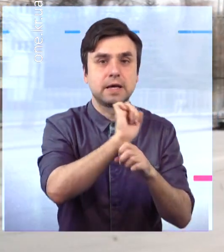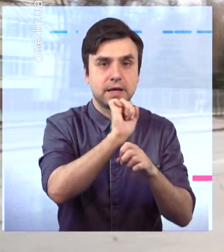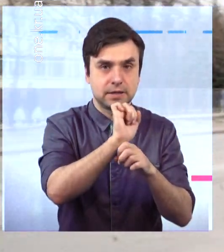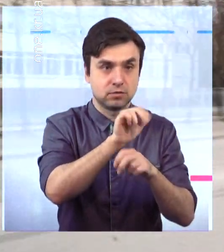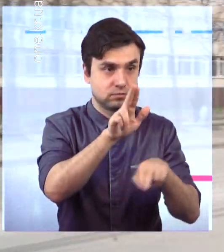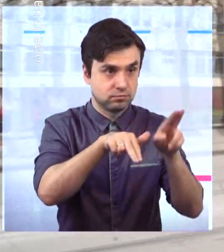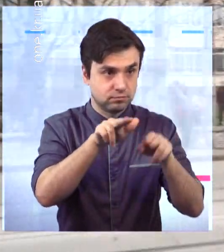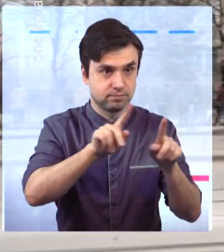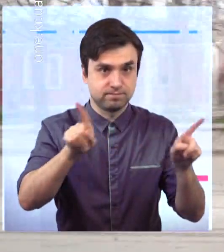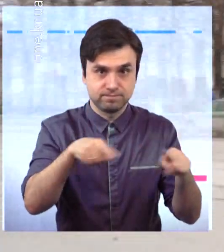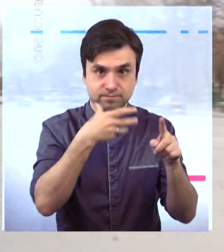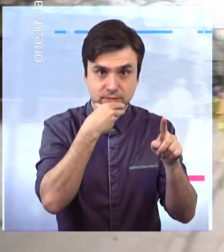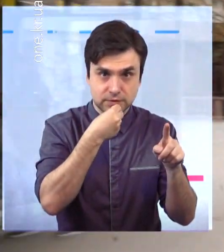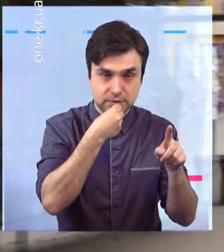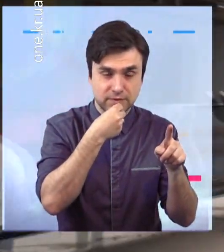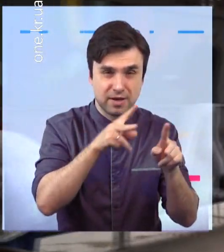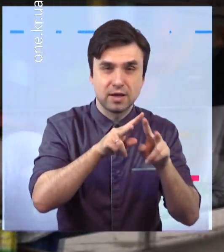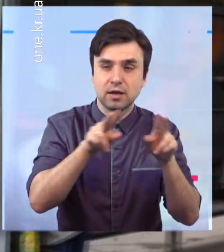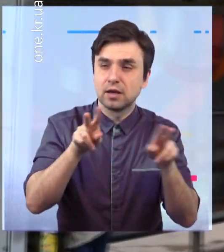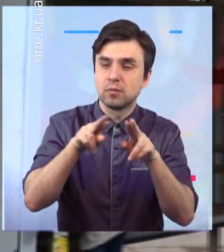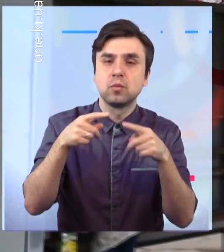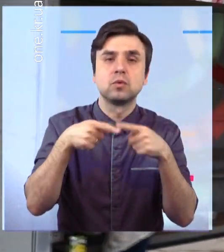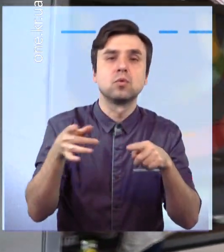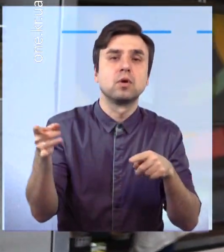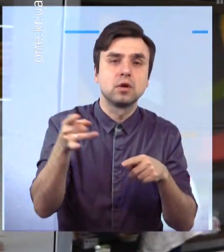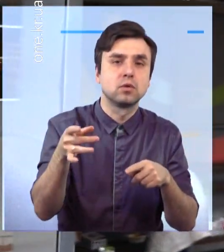райони. Олександр Фефілатів, Арчіл Сванідзе, перший міський.